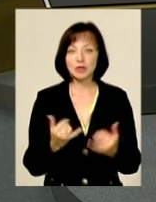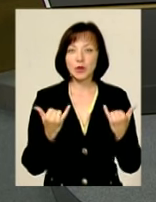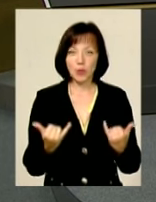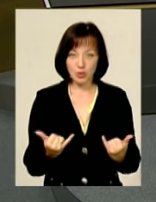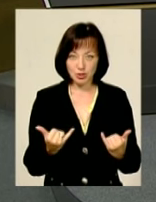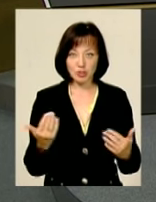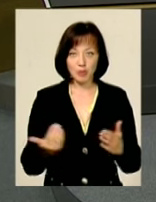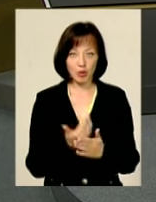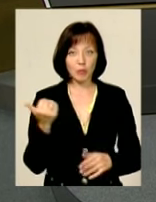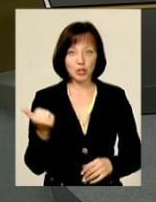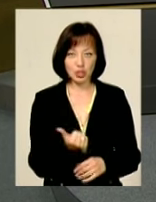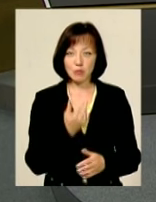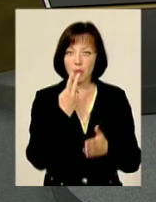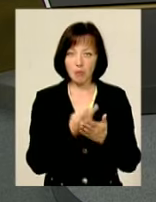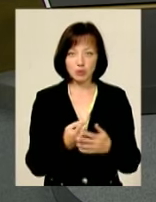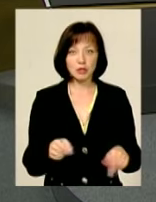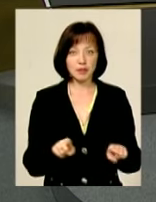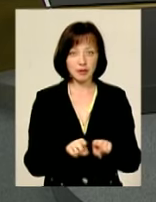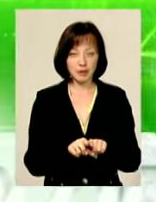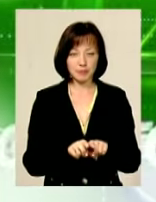сьогоднішній «Панорамі тиждень» ви побачите.